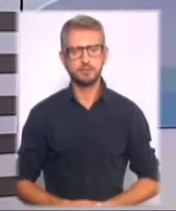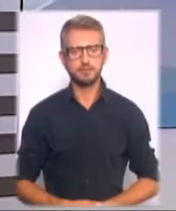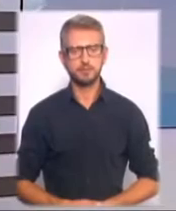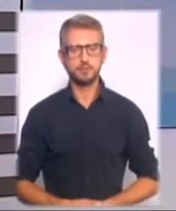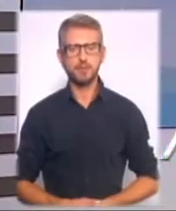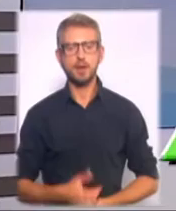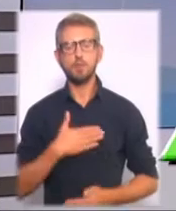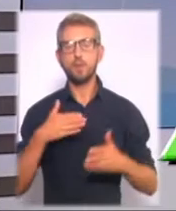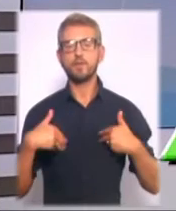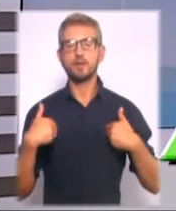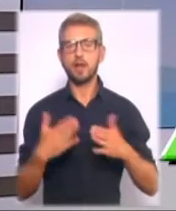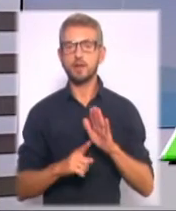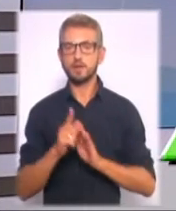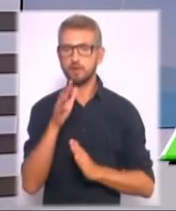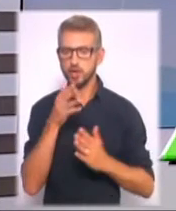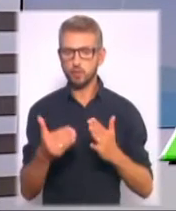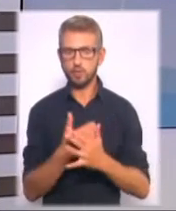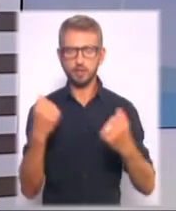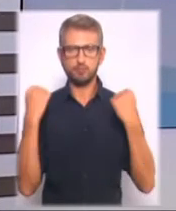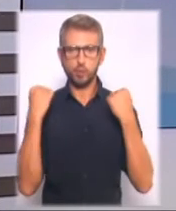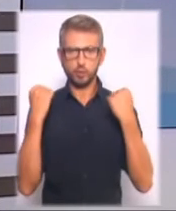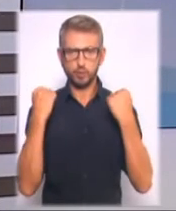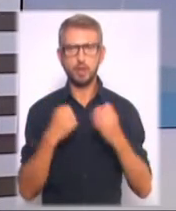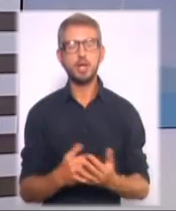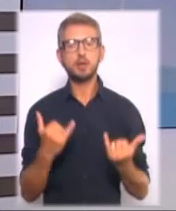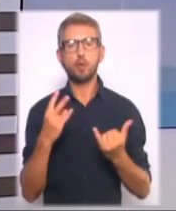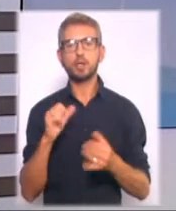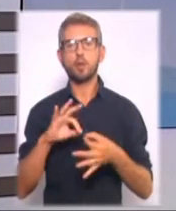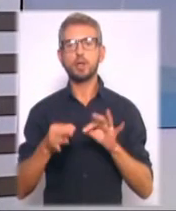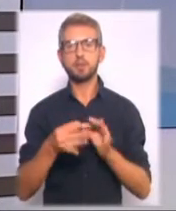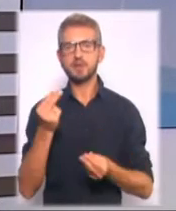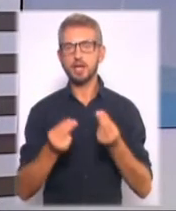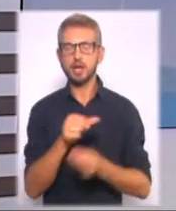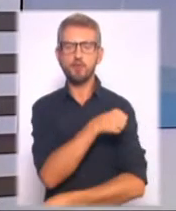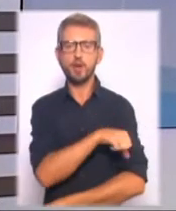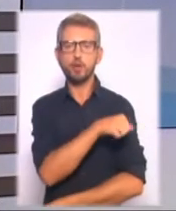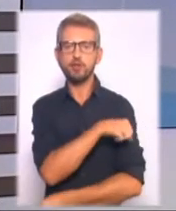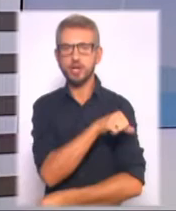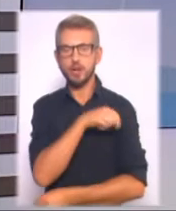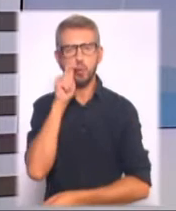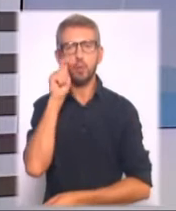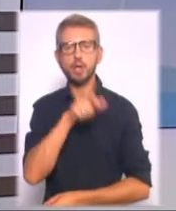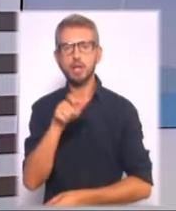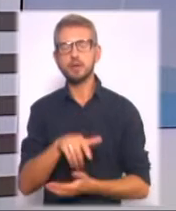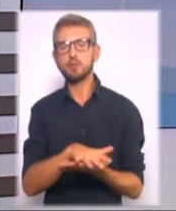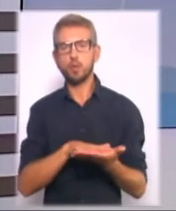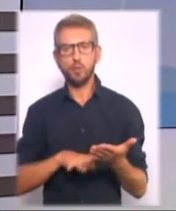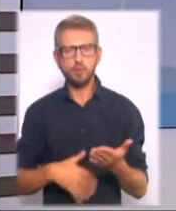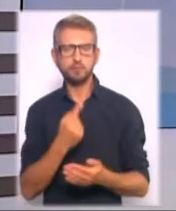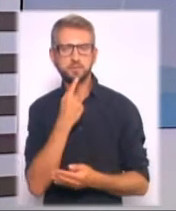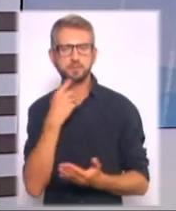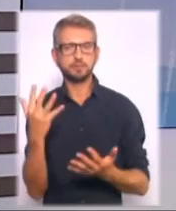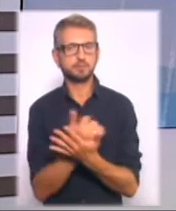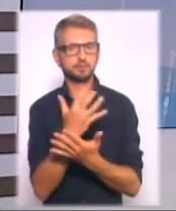Моє відтяння. Настав час новин спорту. Сьогодні на Олімпійських іграх в Ріо-де-Жанейро українці продовжують штурмувати медальні